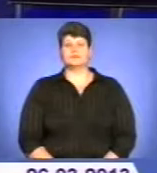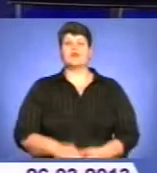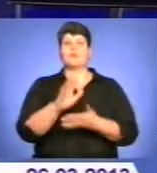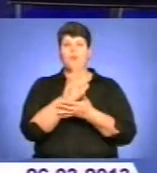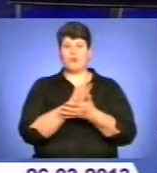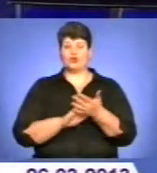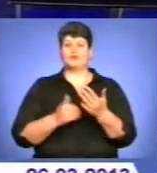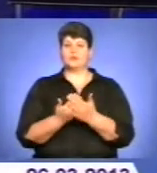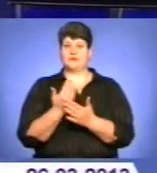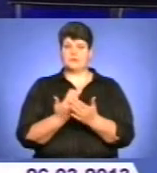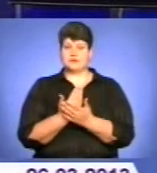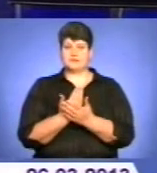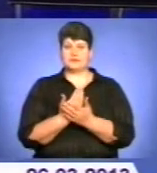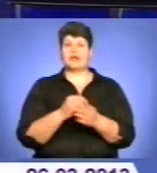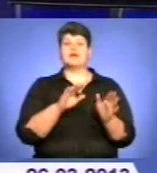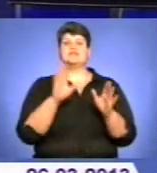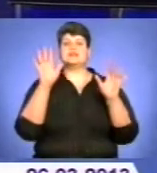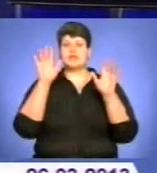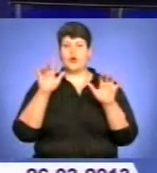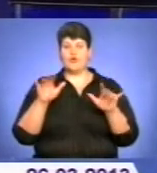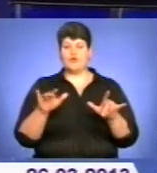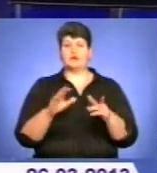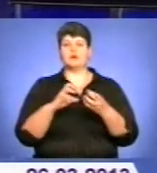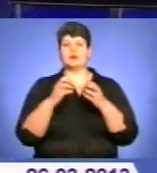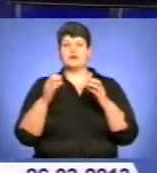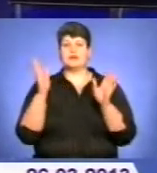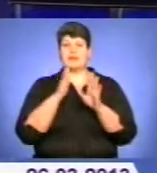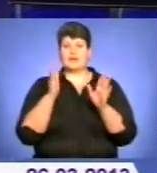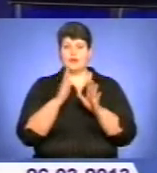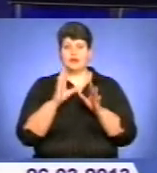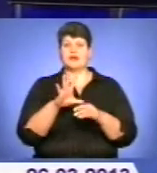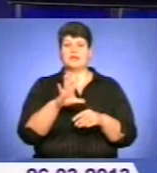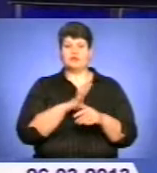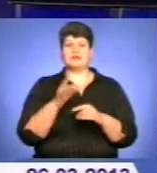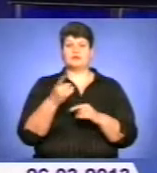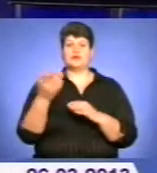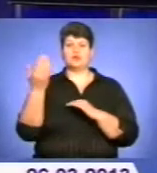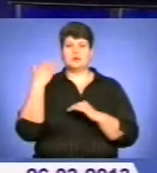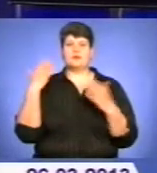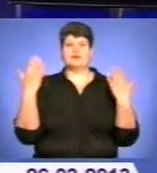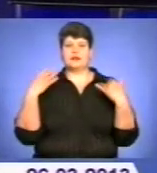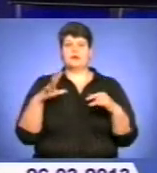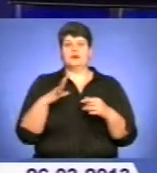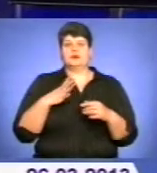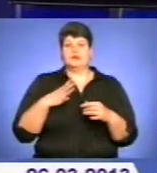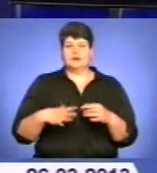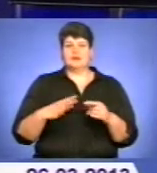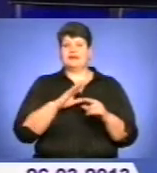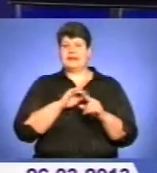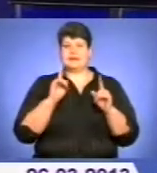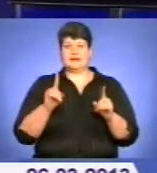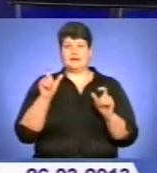Продовжуємо випуск. Від снігової негоди, яка панувала на Тернопільщині минулими вихідними, потерпали не тільки люди, а й